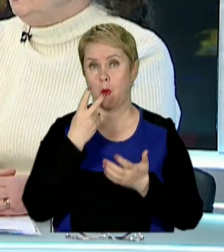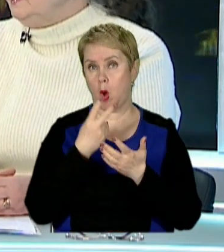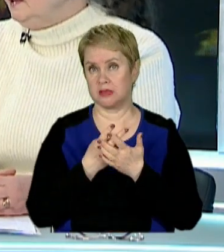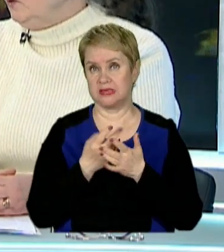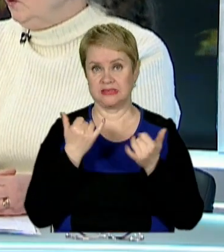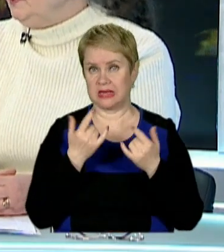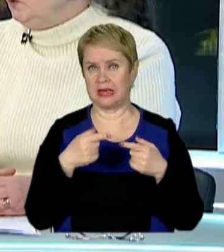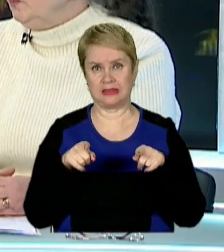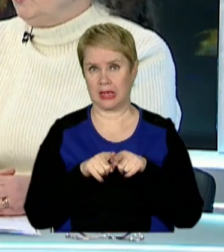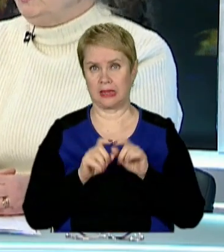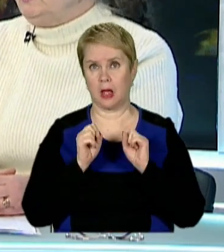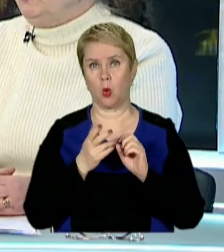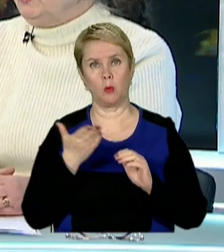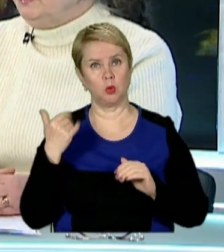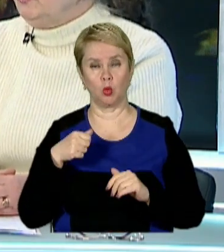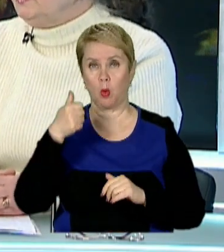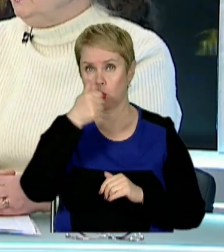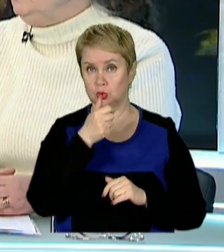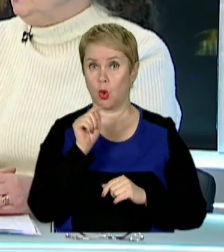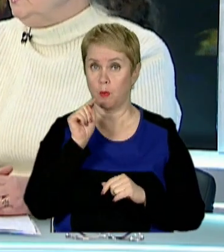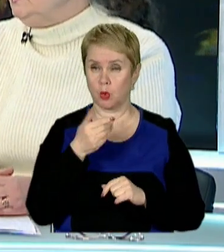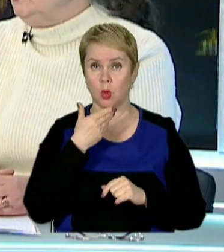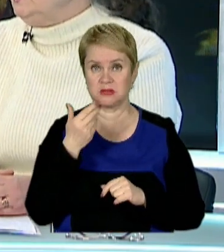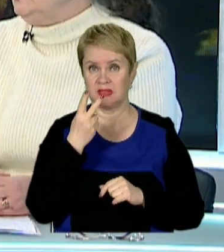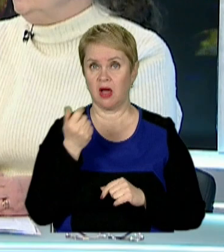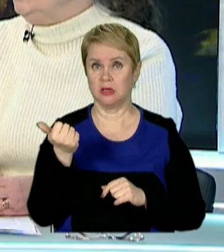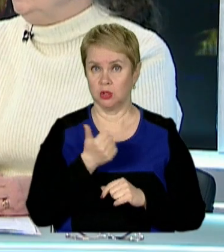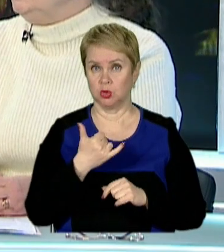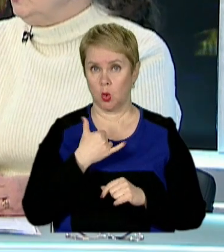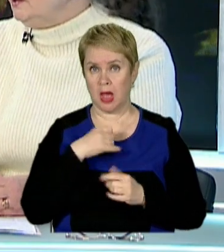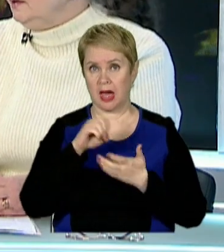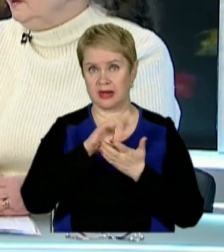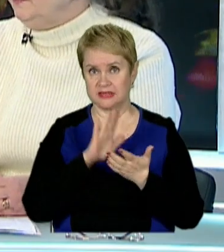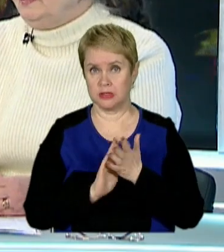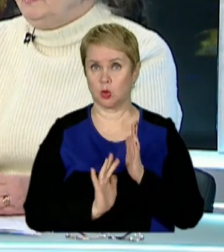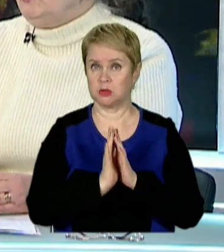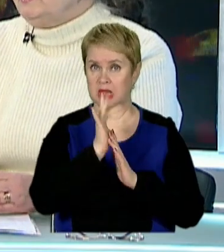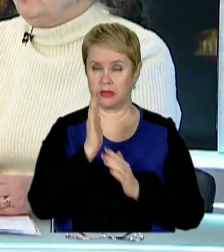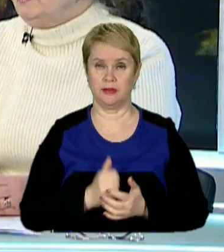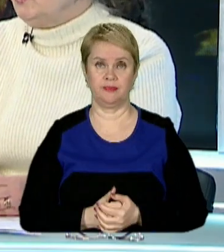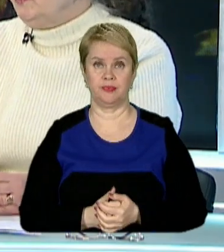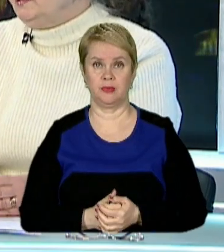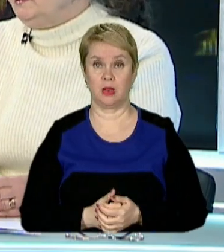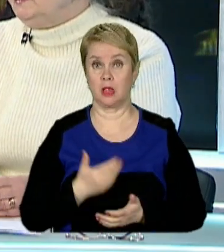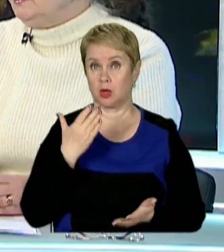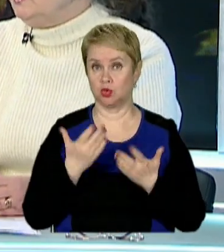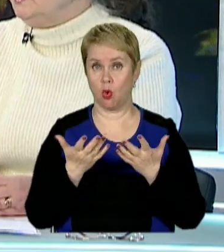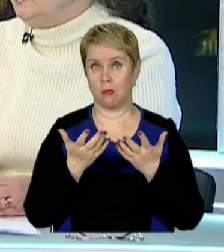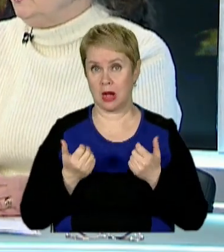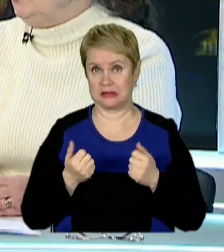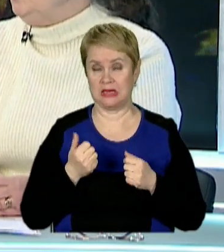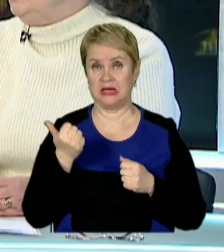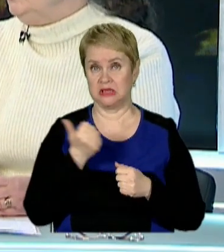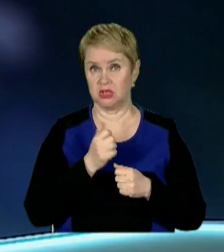зараз не такі, як у минулому році. Проте останні два тижні у нас зареєструється зростання. Якщо брати